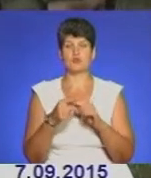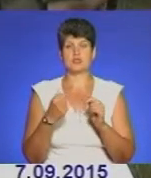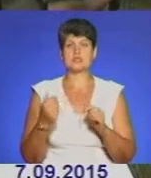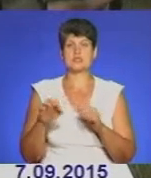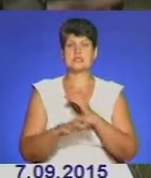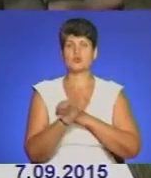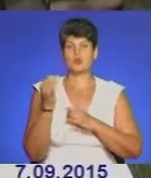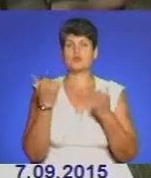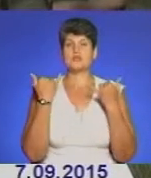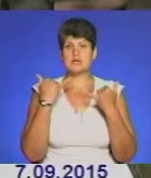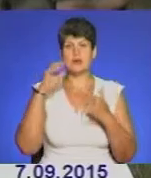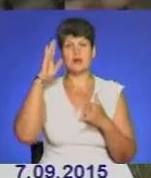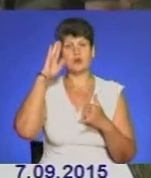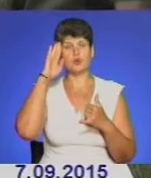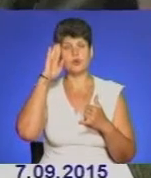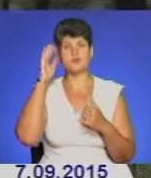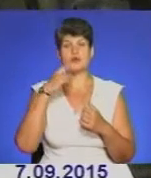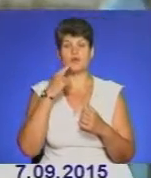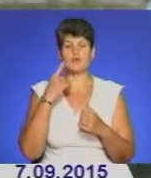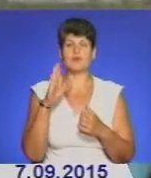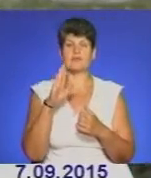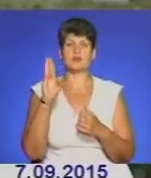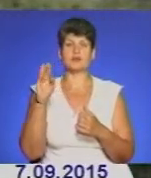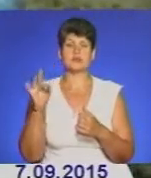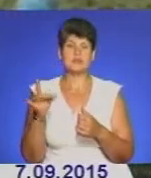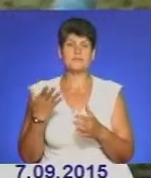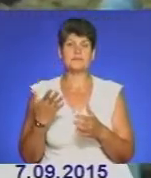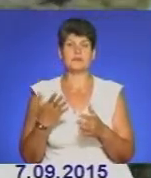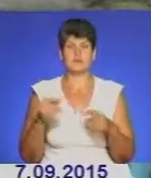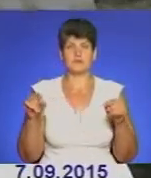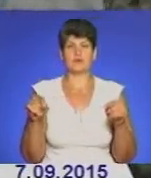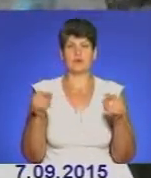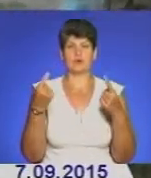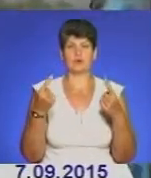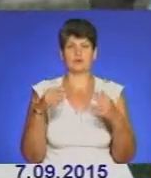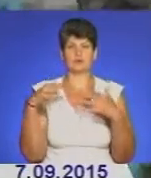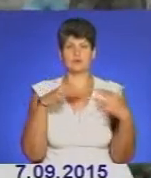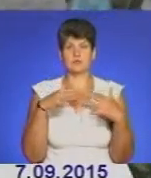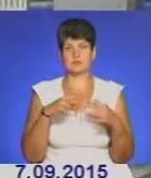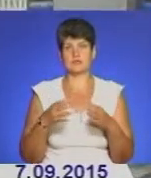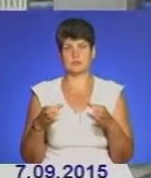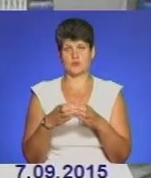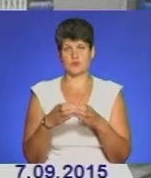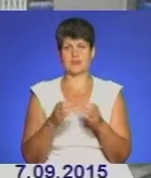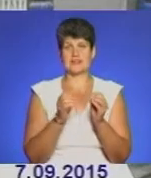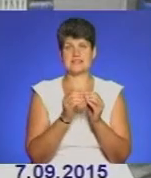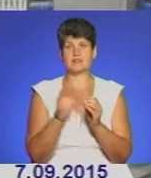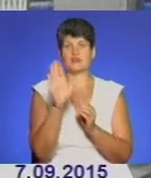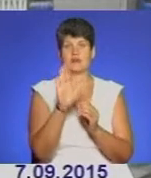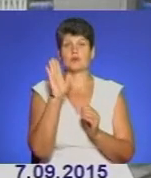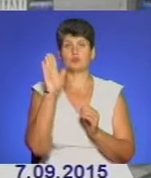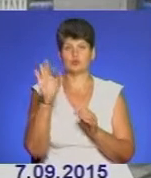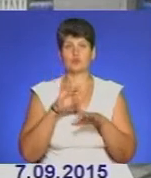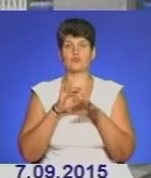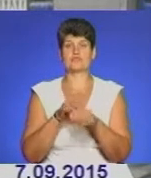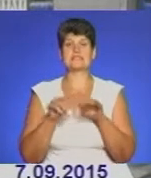Зараз хлопці, каже командир батальйону Віктор Шершун, відновлюють боєздатність підрозділу. 10 вересня будуть проводитися